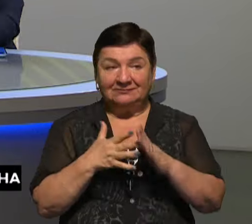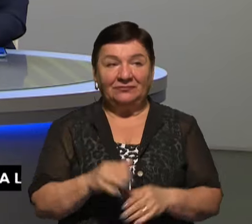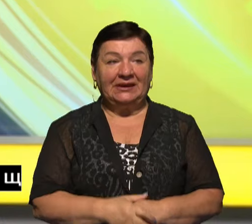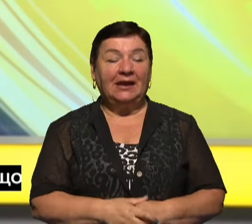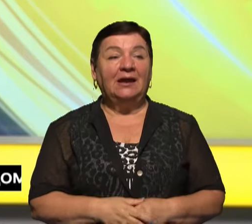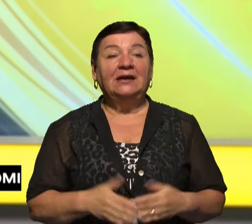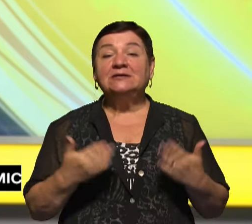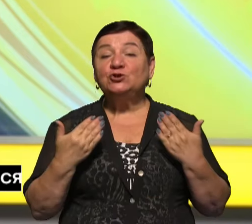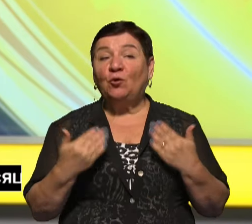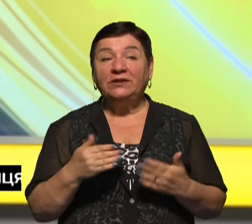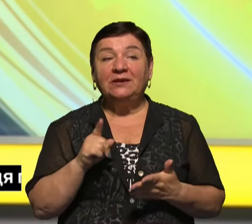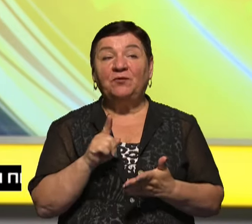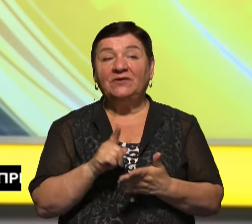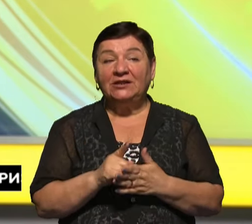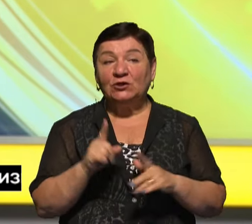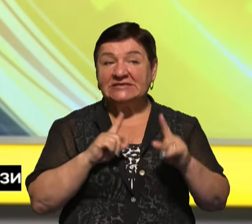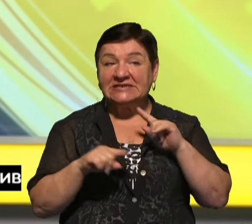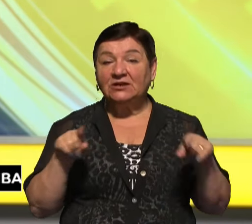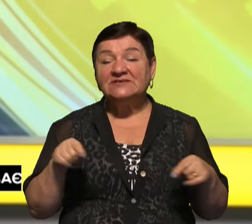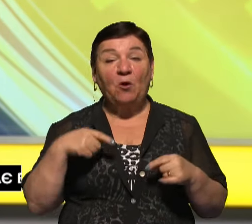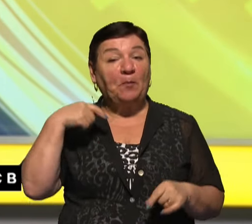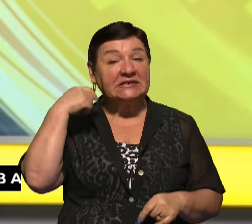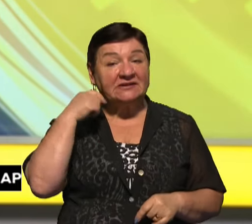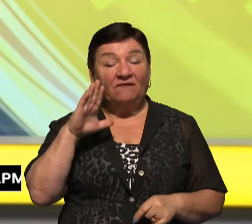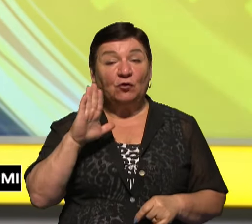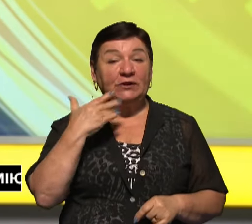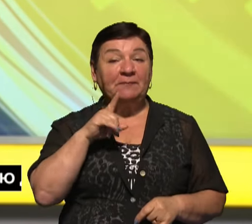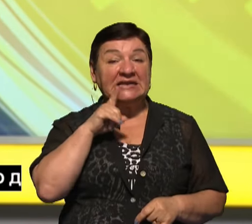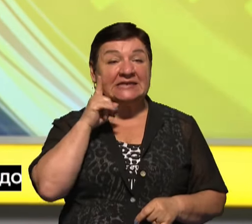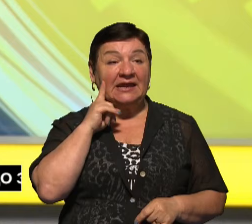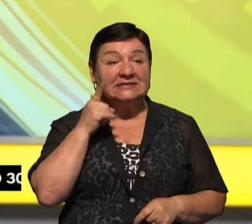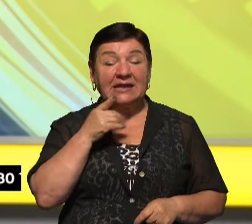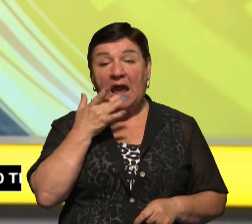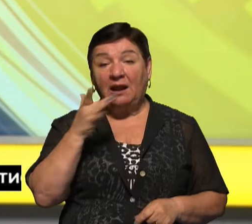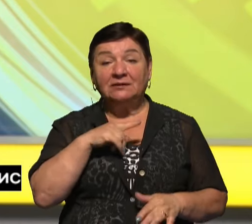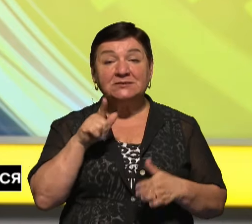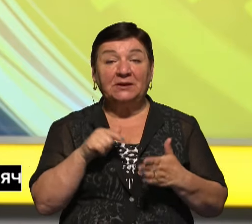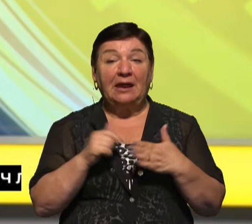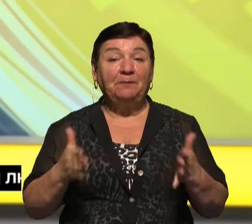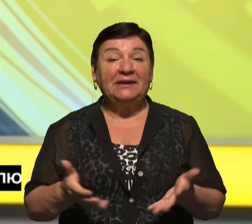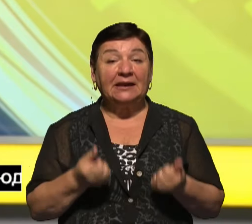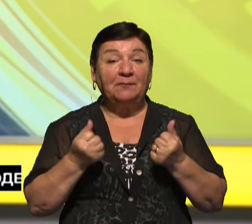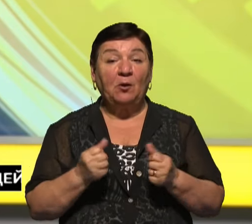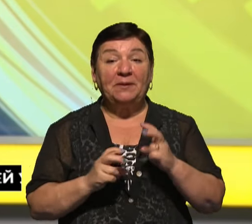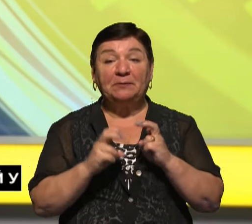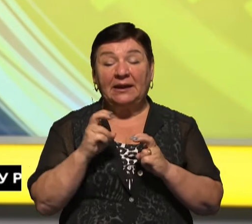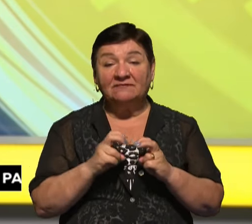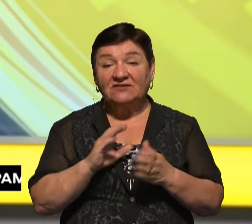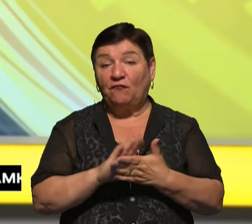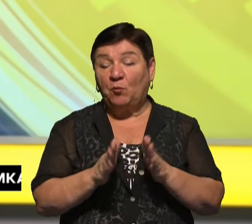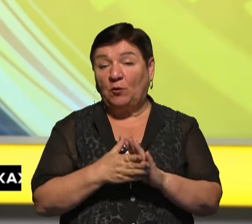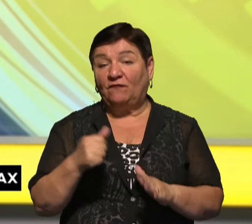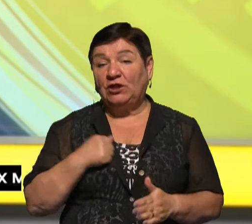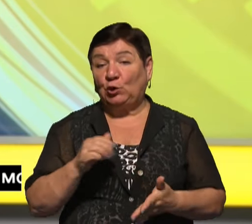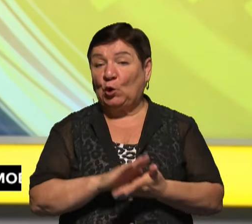Сьогодні має відбутися засідання, створеної президентом Володимиром Зеленським, Ради з питань підтримки підприємництва в умовах